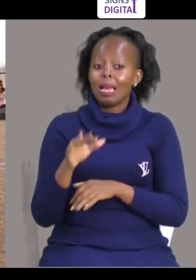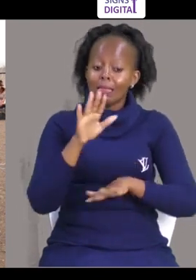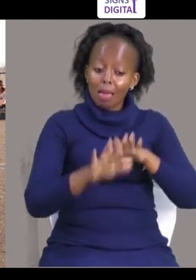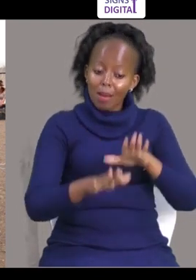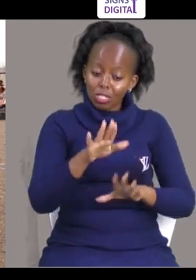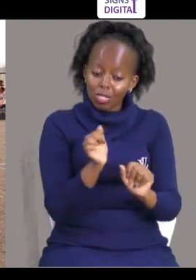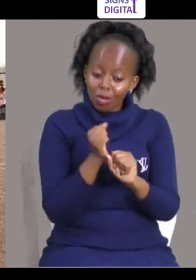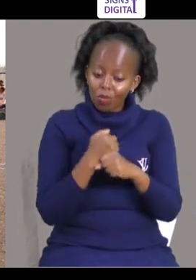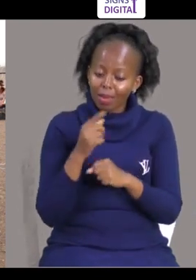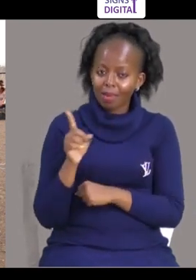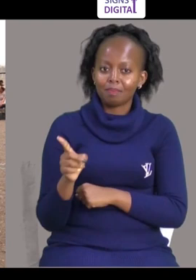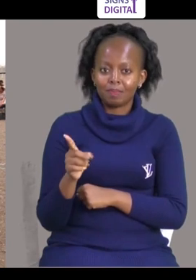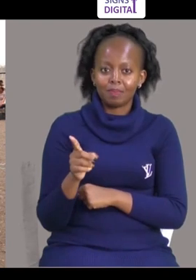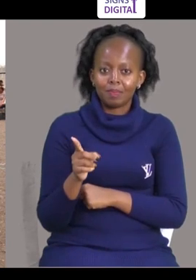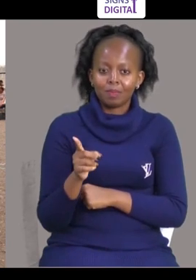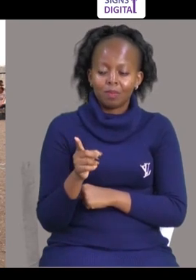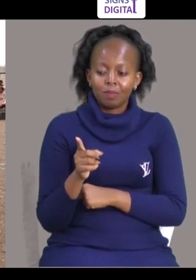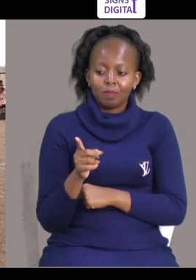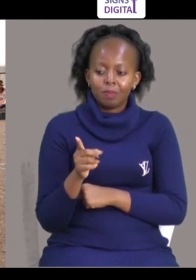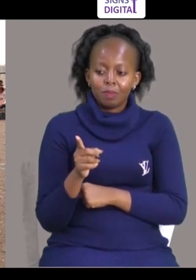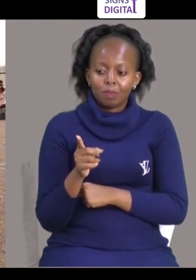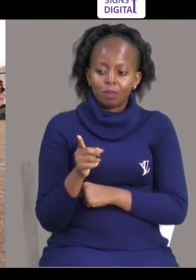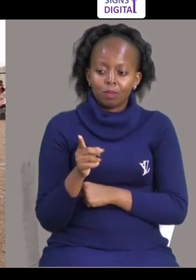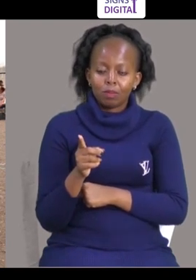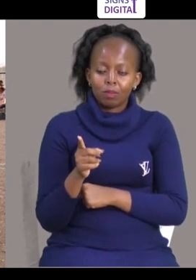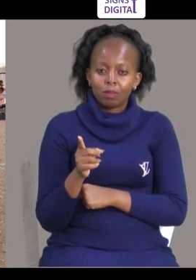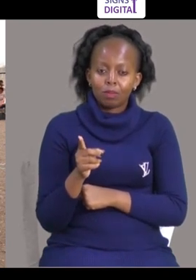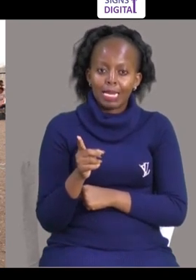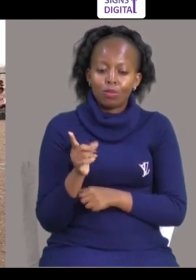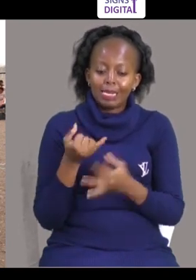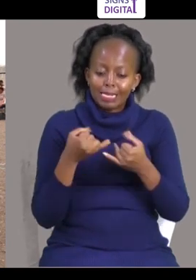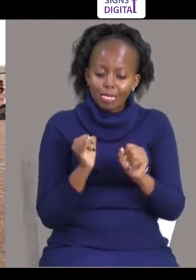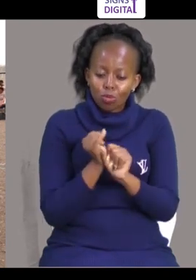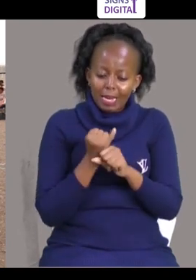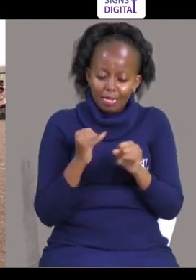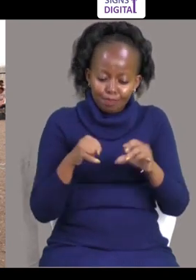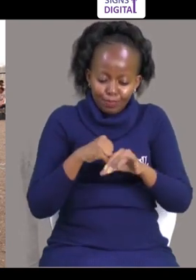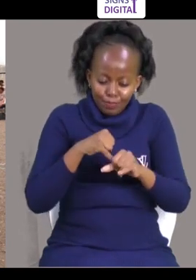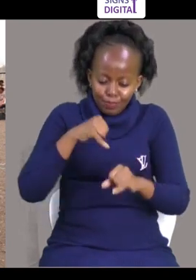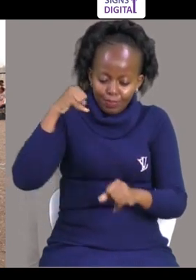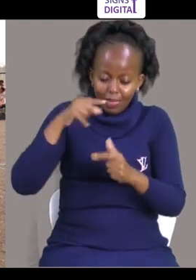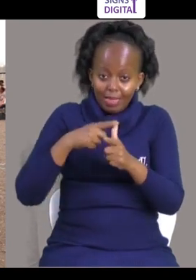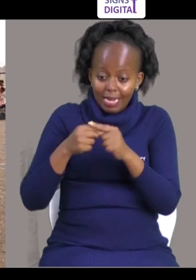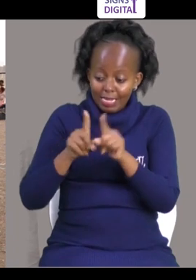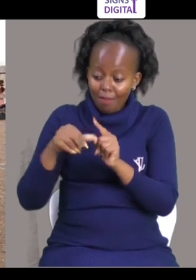hatu Na kuna hizo masini Masini hiyo ya kusokota hizi Hii yenye tunasokota nayo hizi kukodesha Tunakodesha